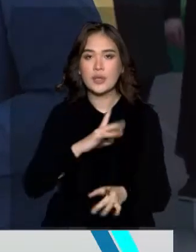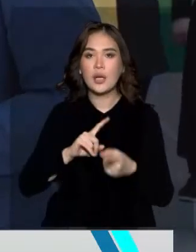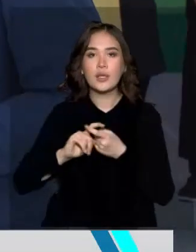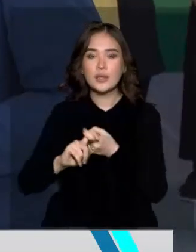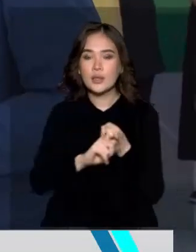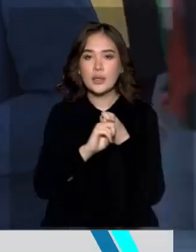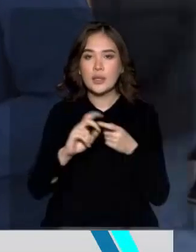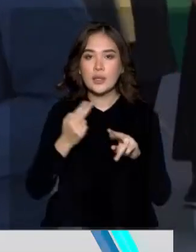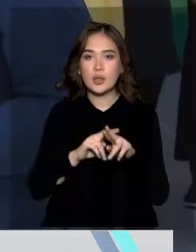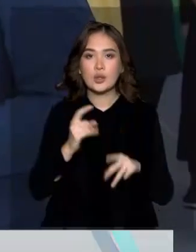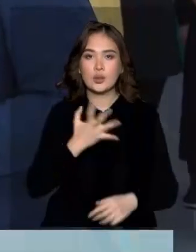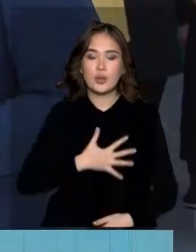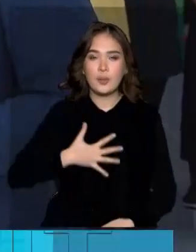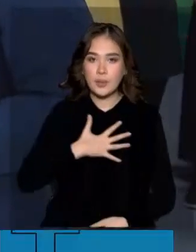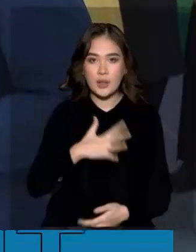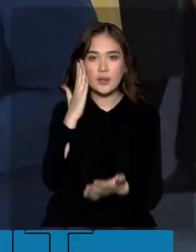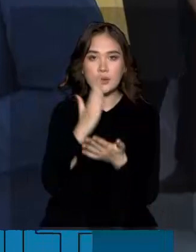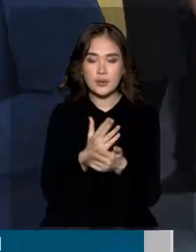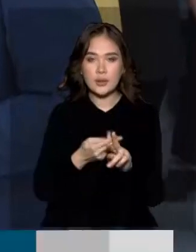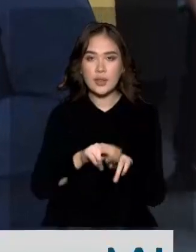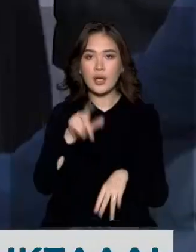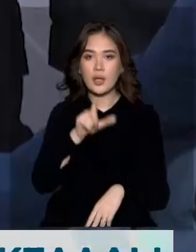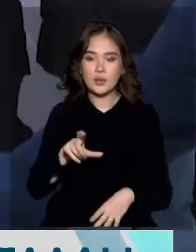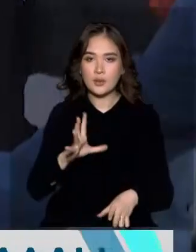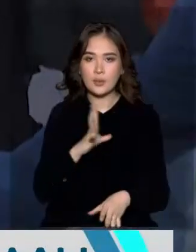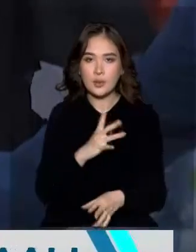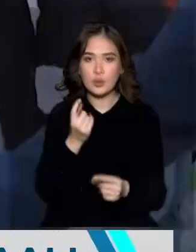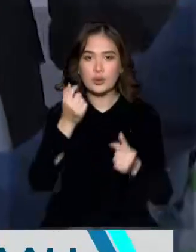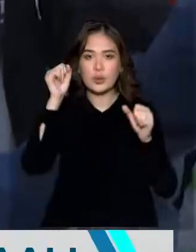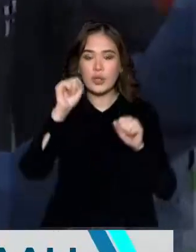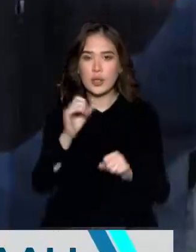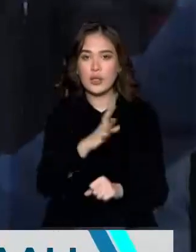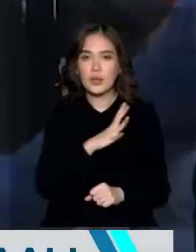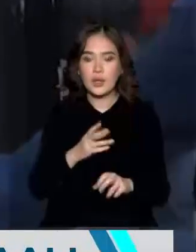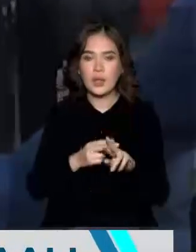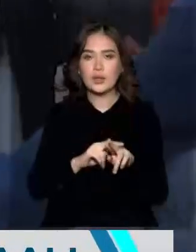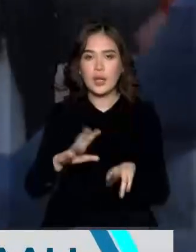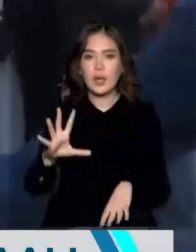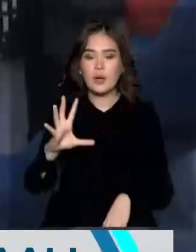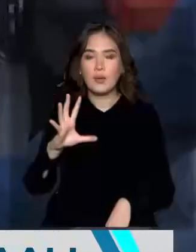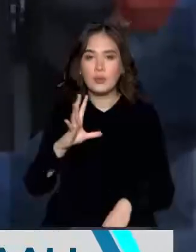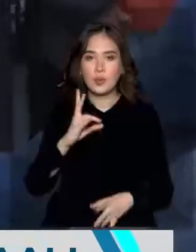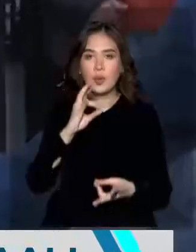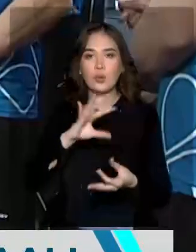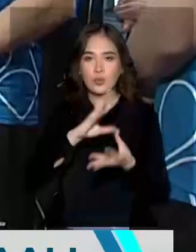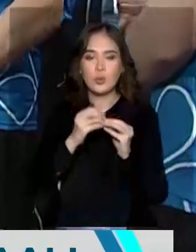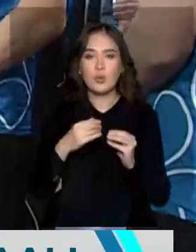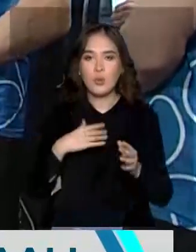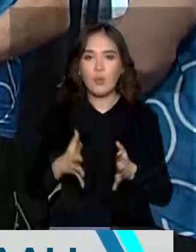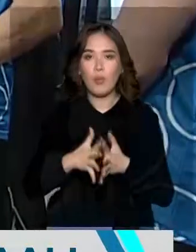байланысты, кішкен қоб алжып адам қысылған соң тартыламай ғалды. Бірақ негізі мен одан көп тартылам.